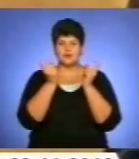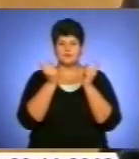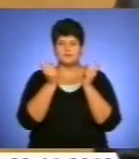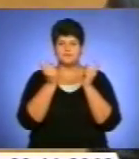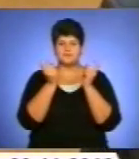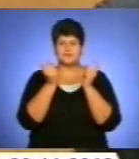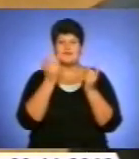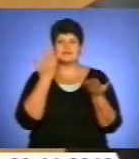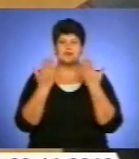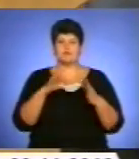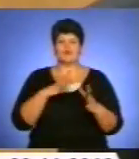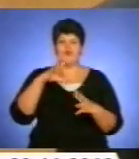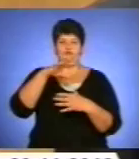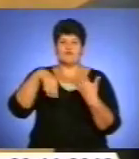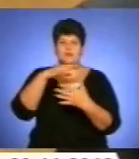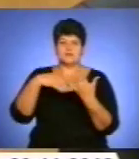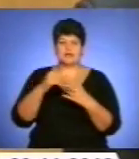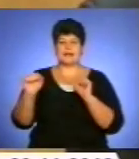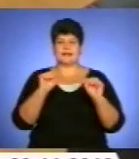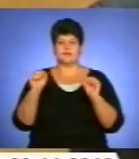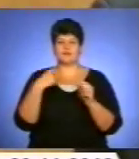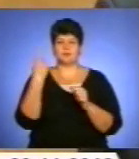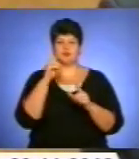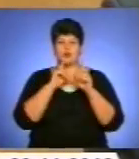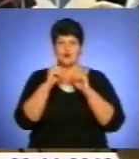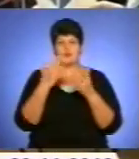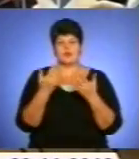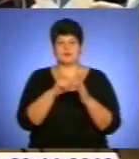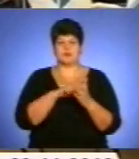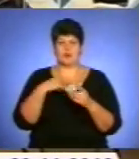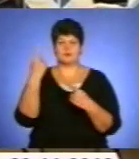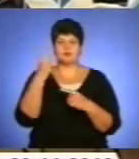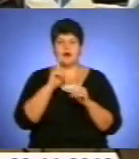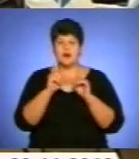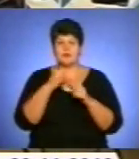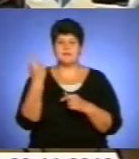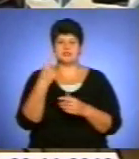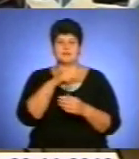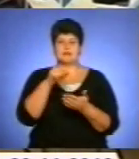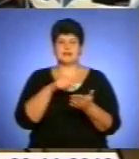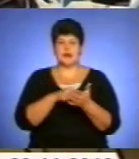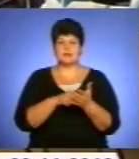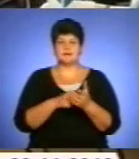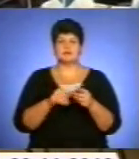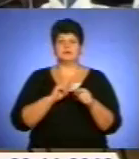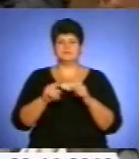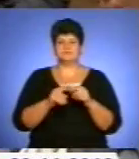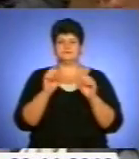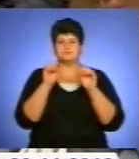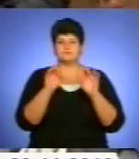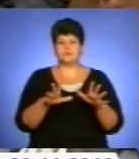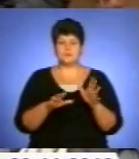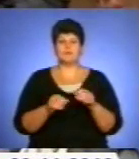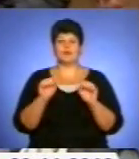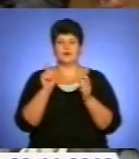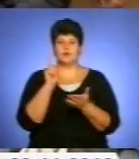в який би було замішено або керівництво обласної ради, або обласна рада. Перше питання порядку денного – дострокове складання повноважень голови